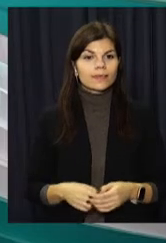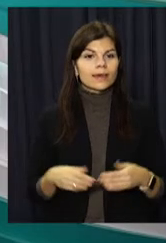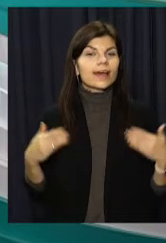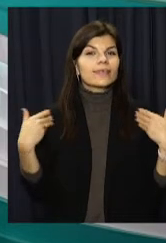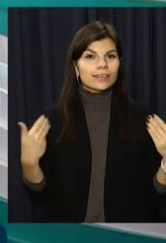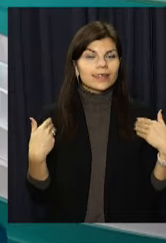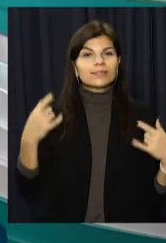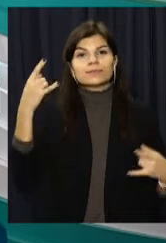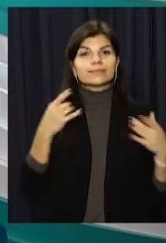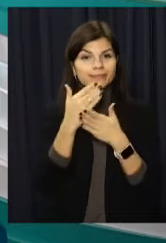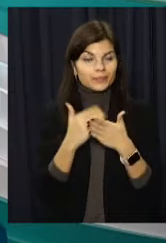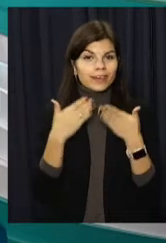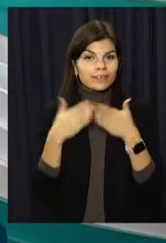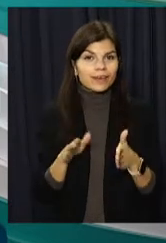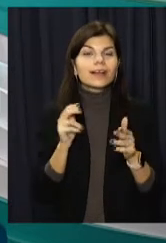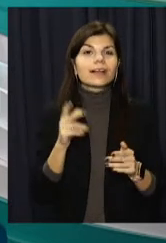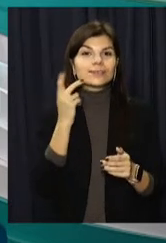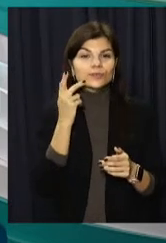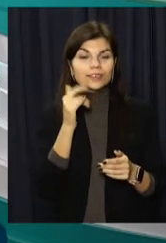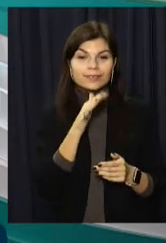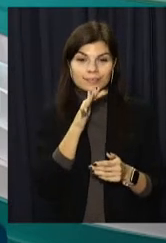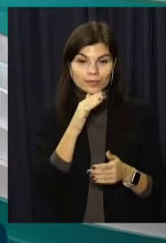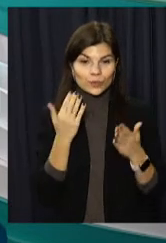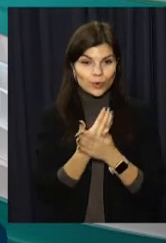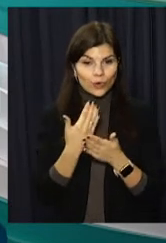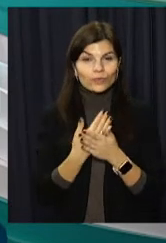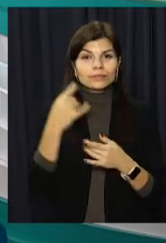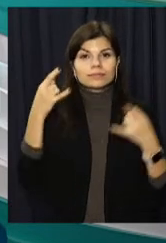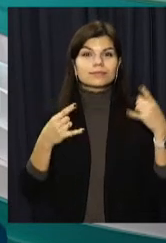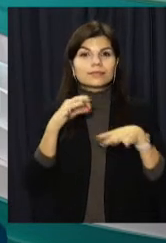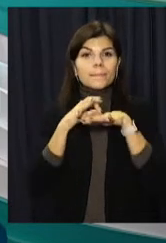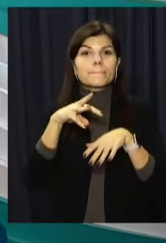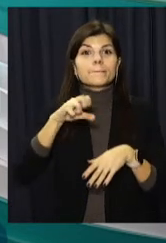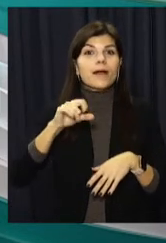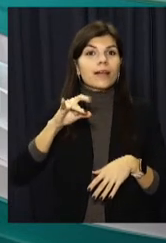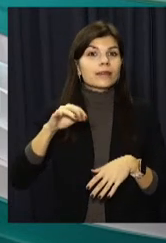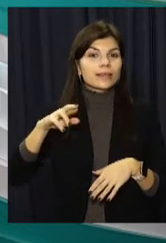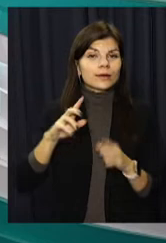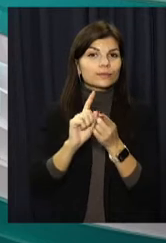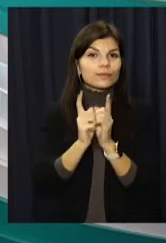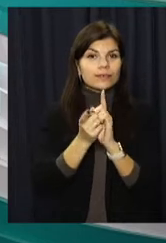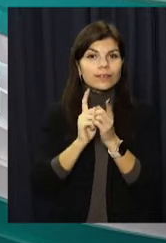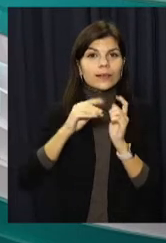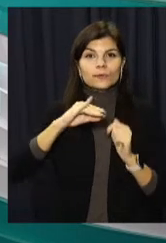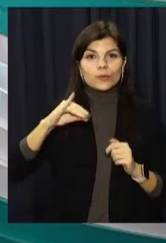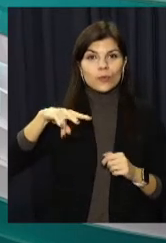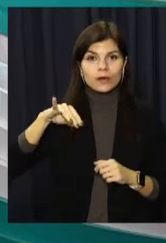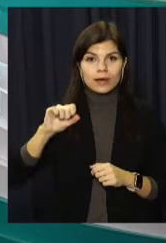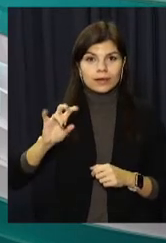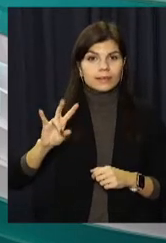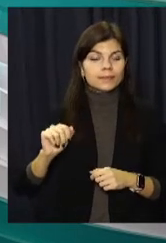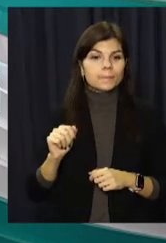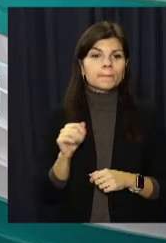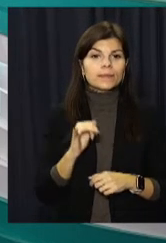Вітаю, з вами телеканал «Відкритий». Як завжди оці порі новини. Для вас працюють Марія Требушенко та сурдоперекладачка Юліана